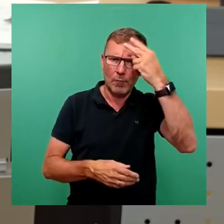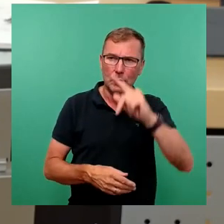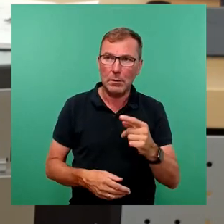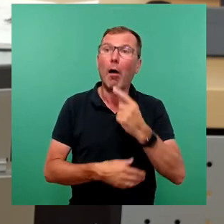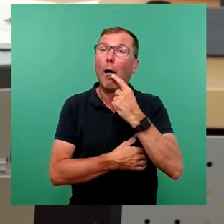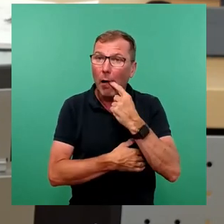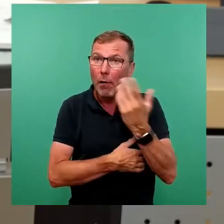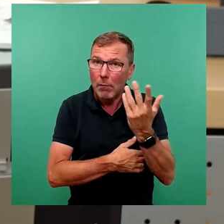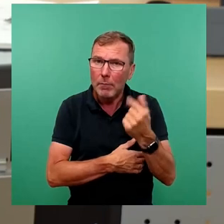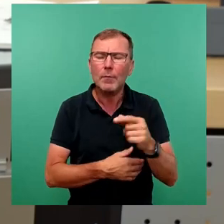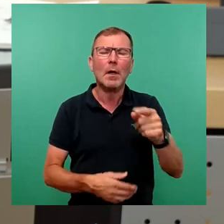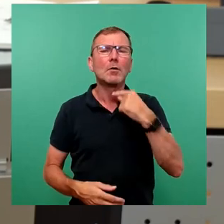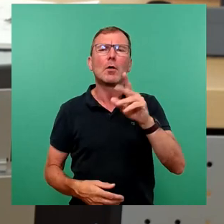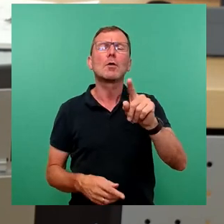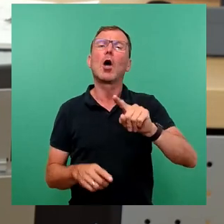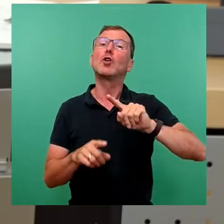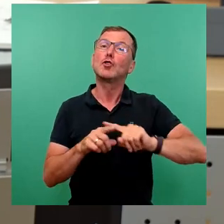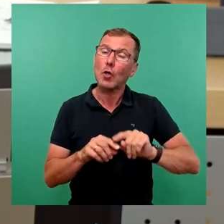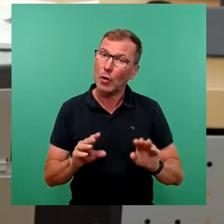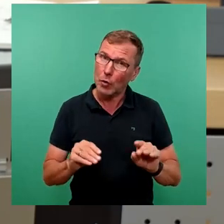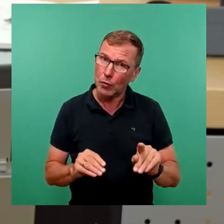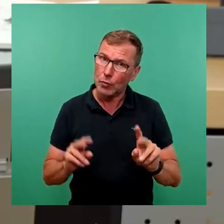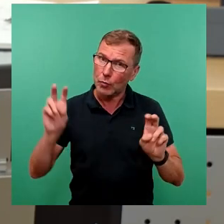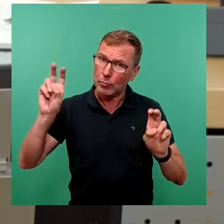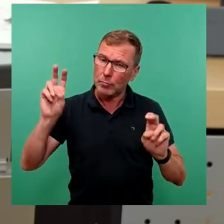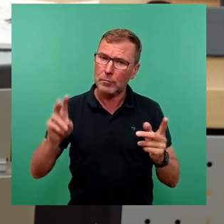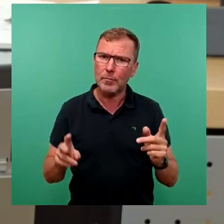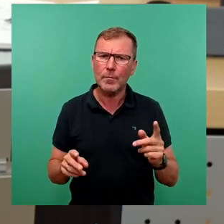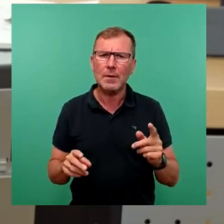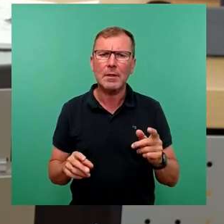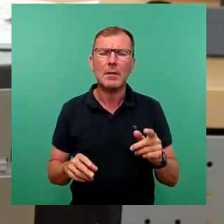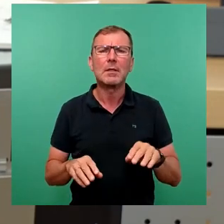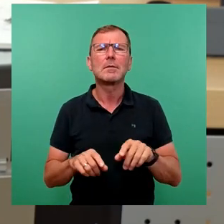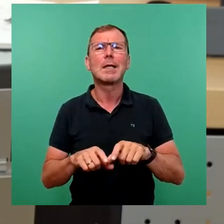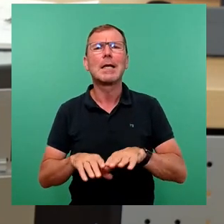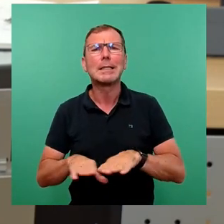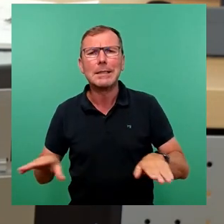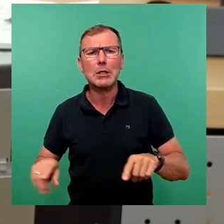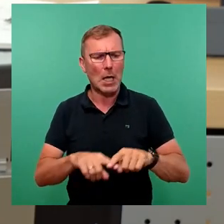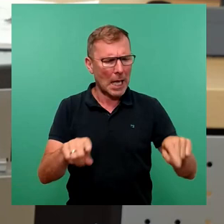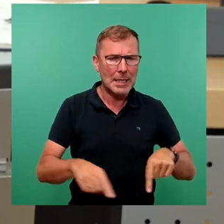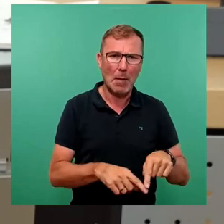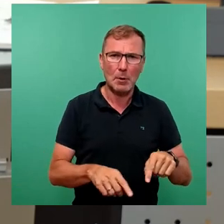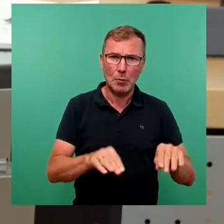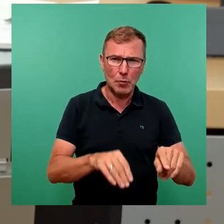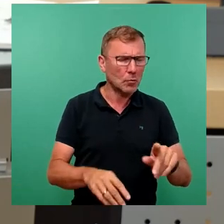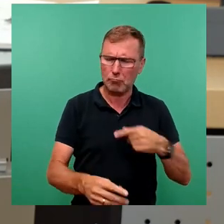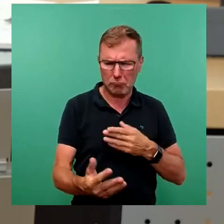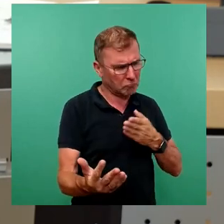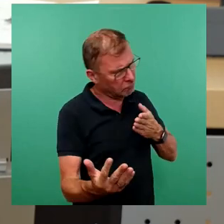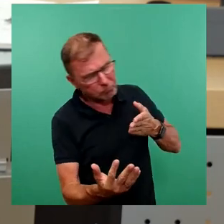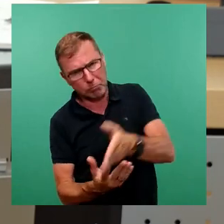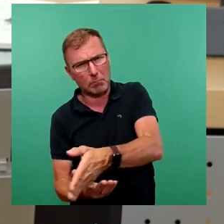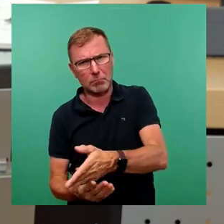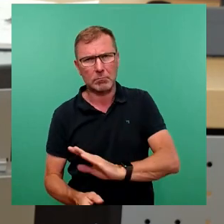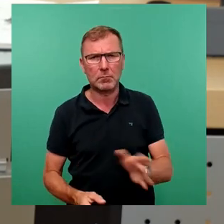versprach gegen Sondernutzung wie, ich zitiere, Pulten, Tischen, Teppichen, rigoros vorzugehen und kündigt vorsorglich